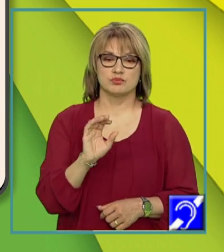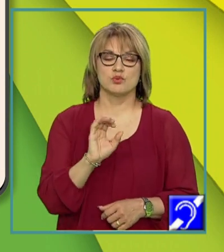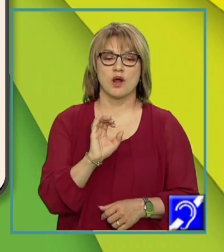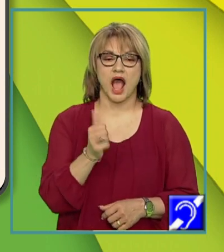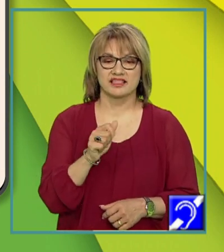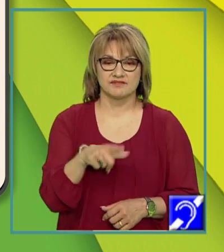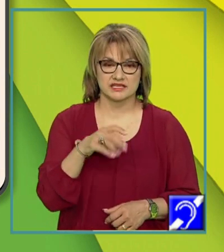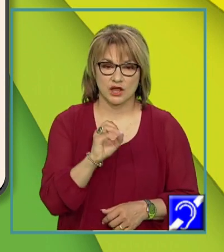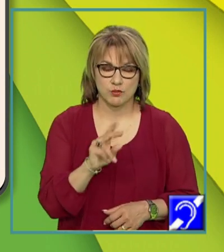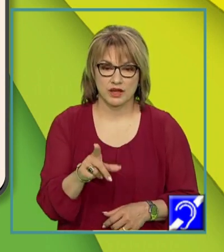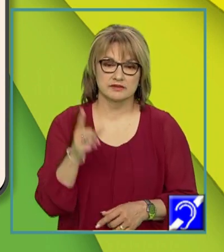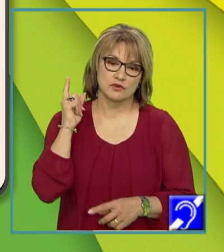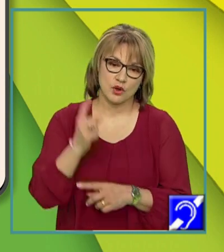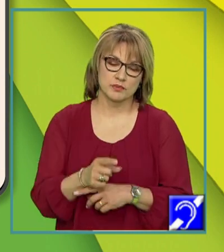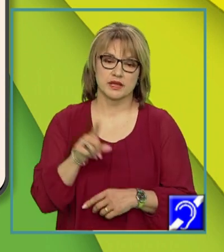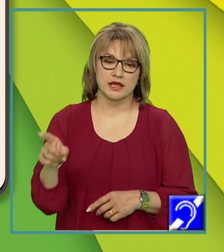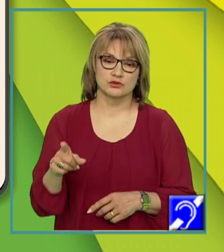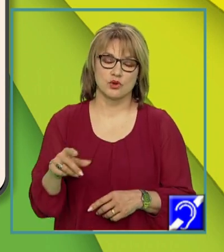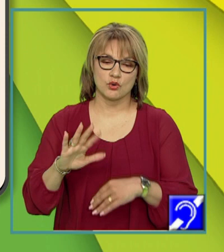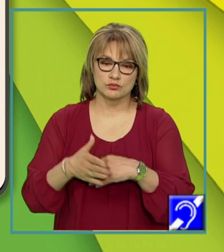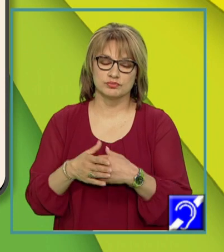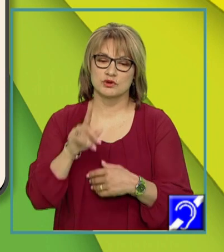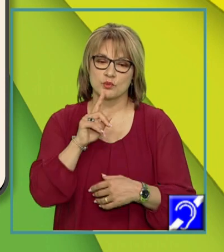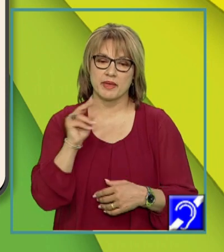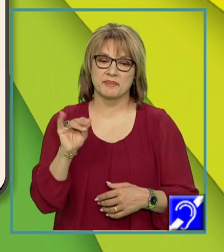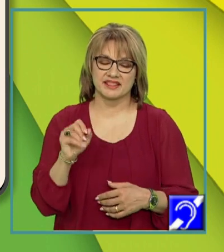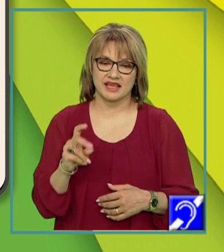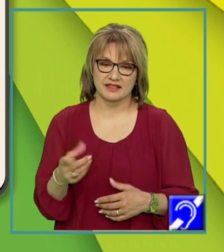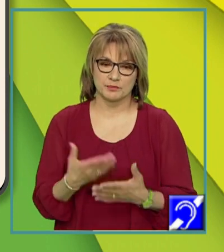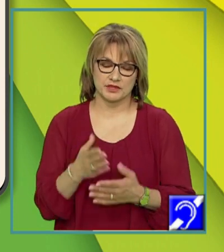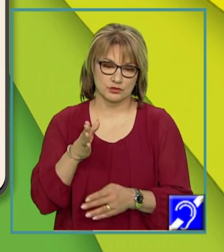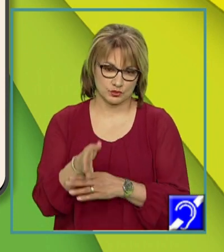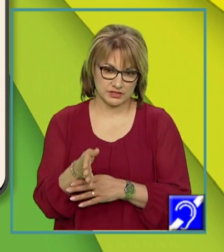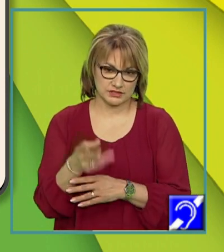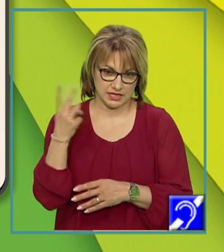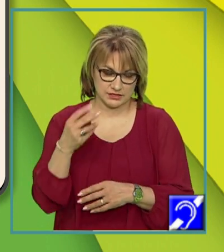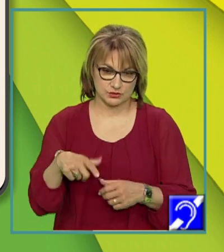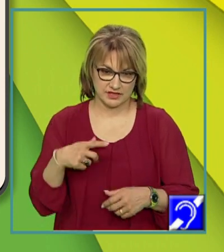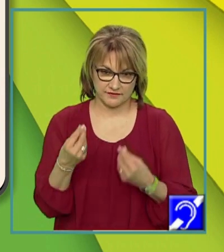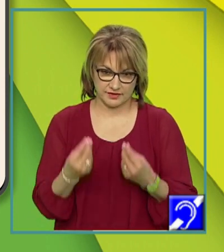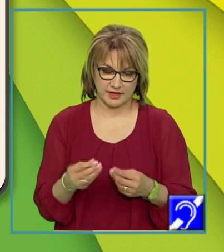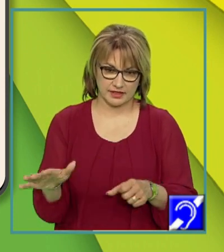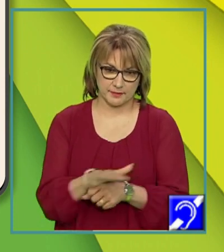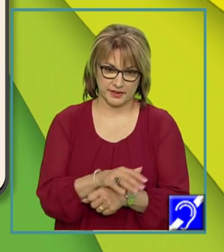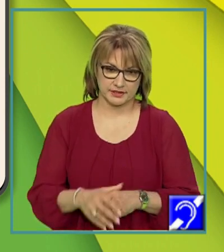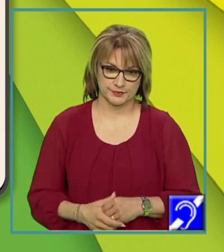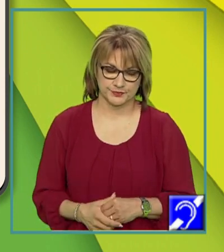solicită obligatoriu existența unui nume predicativ pentru ca sensul să fie de plin.